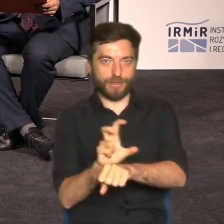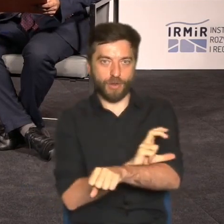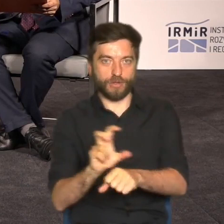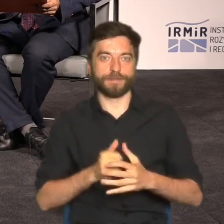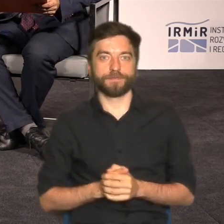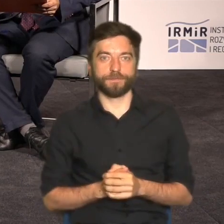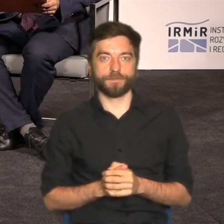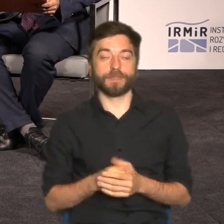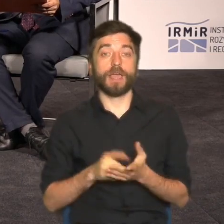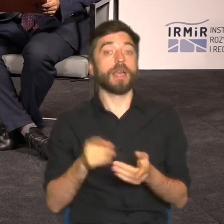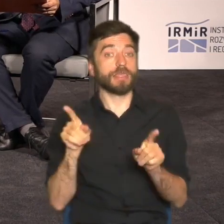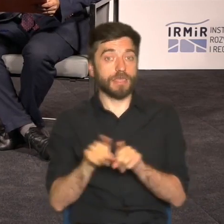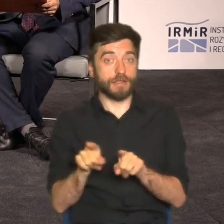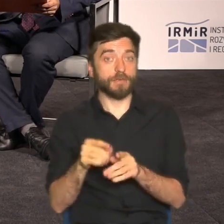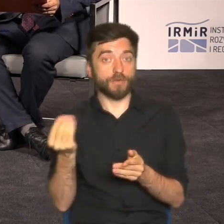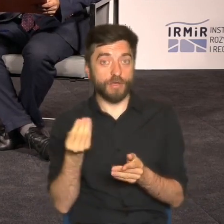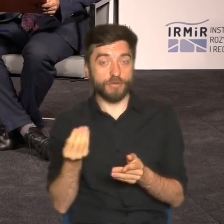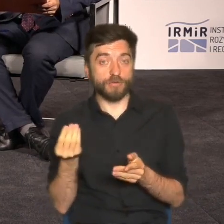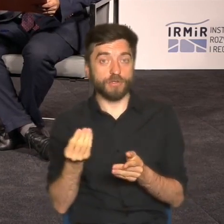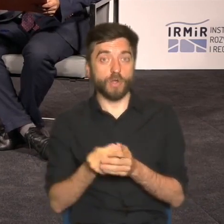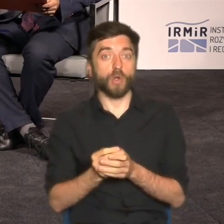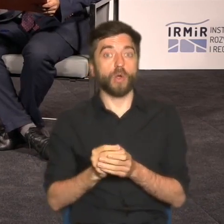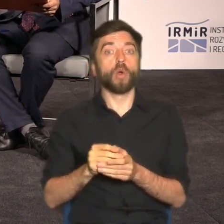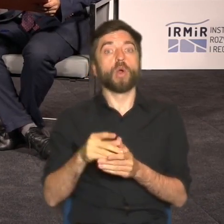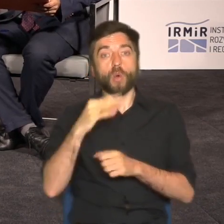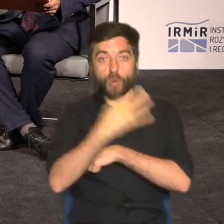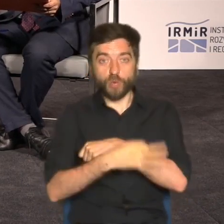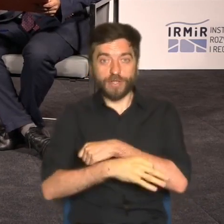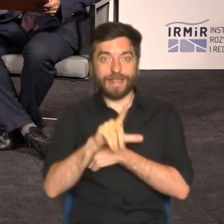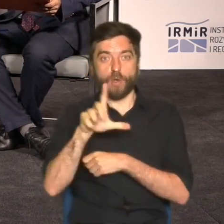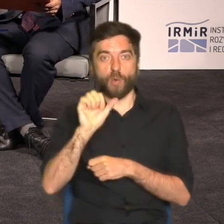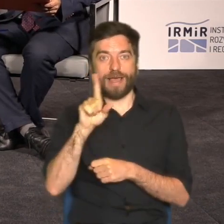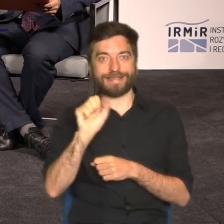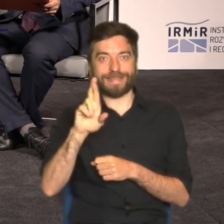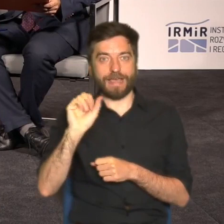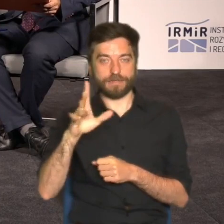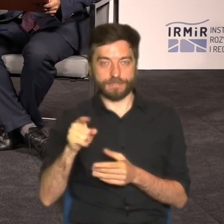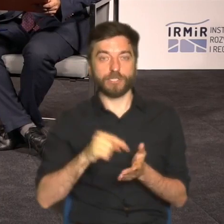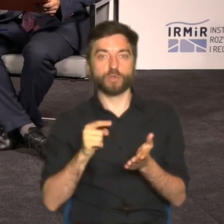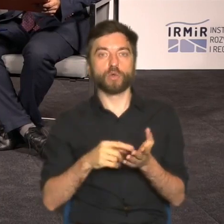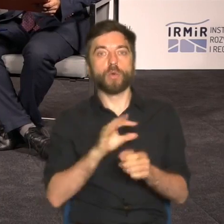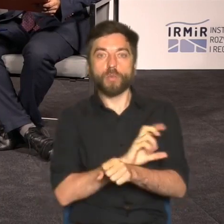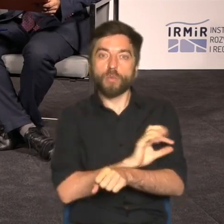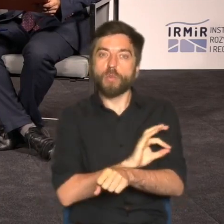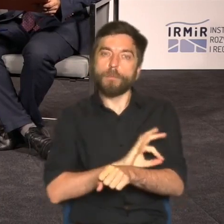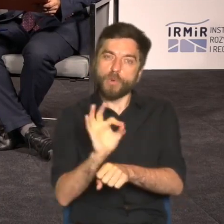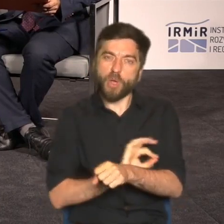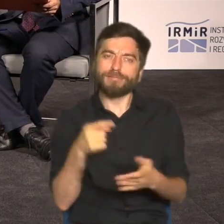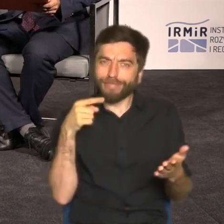oraz Uczelnie Łazarskiego. Celem tego projektu jest wypracowanie podstaw do